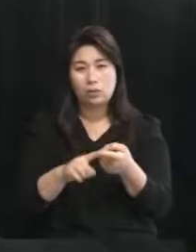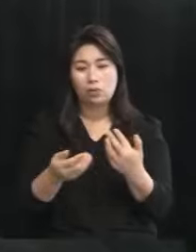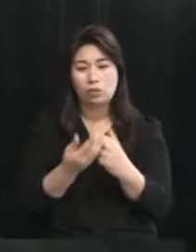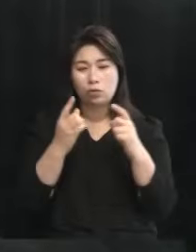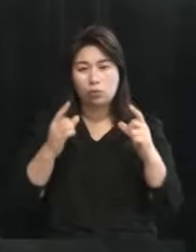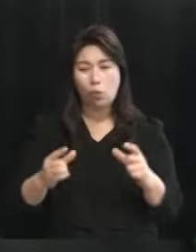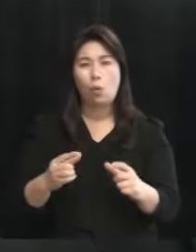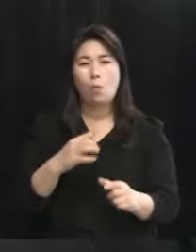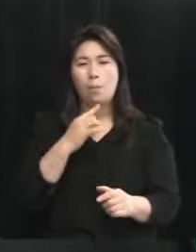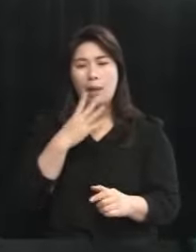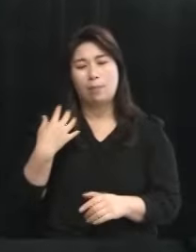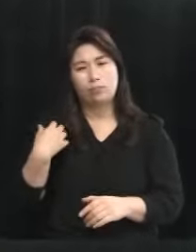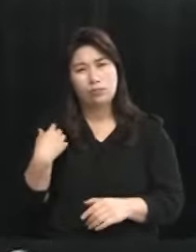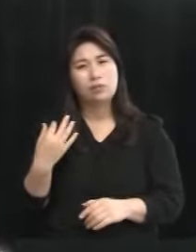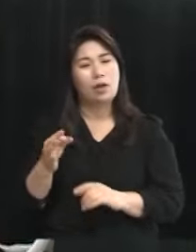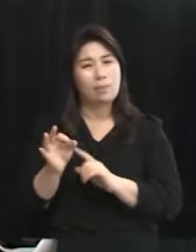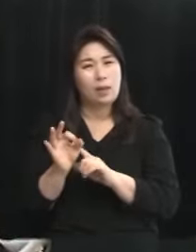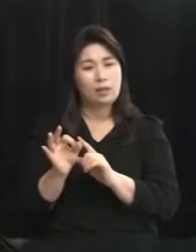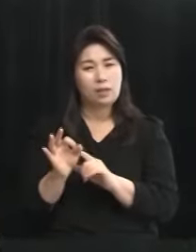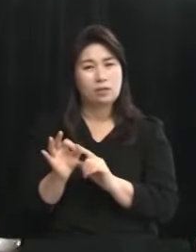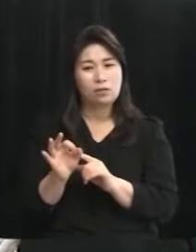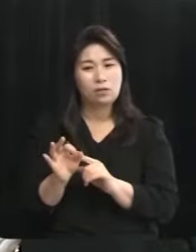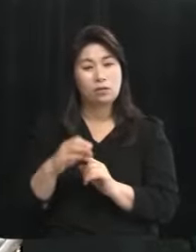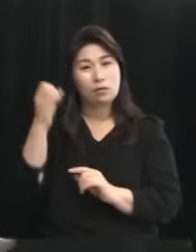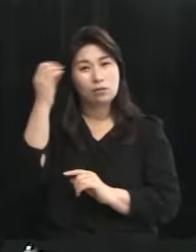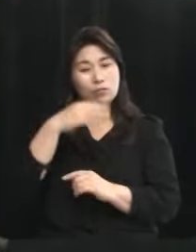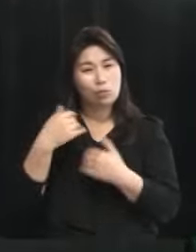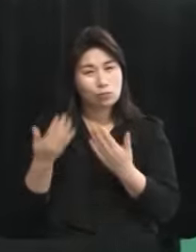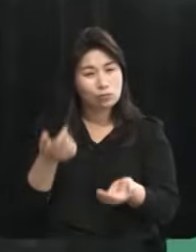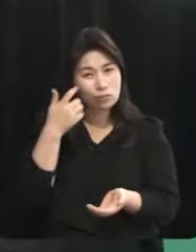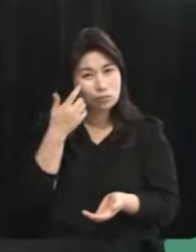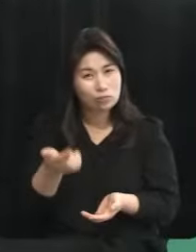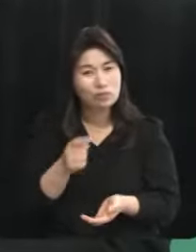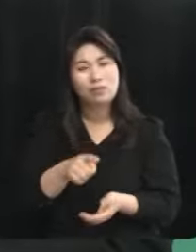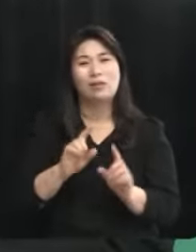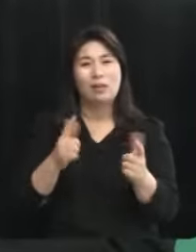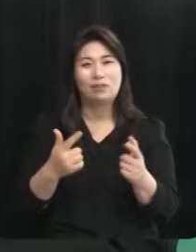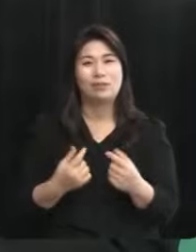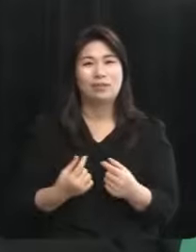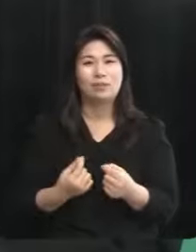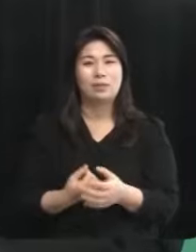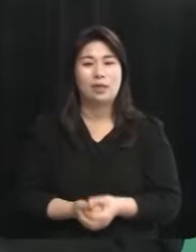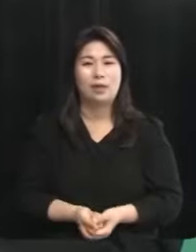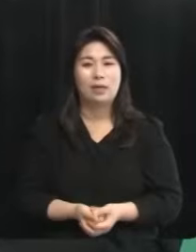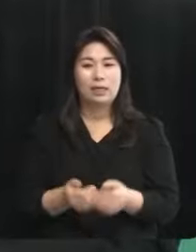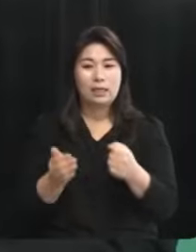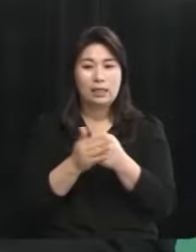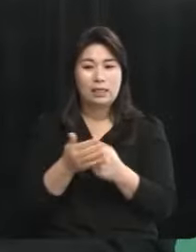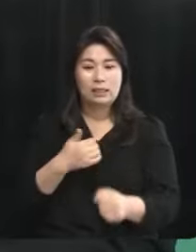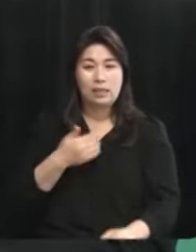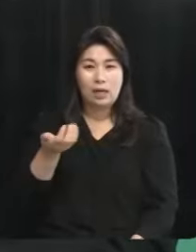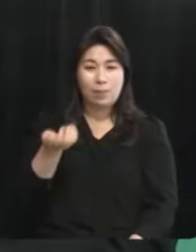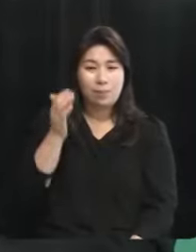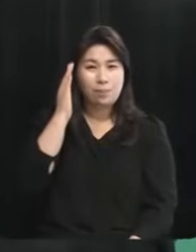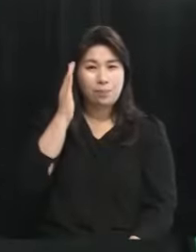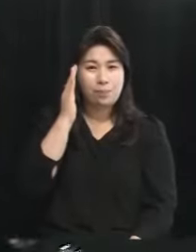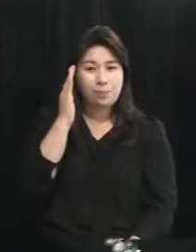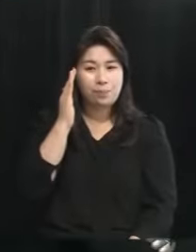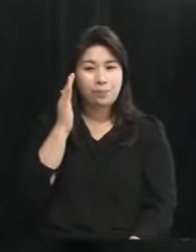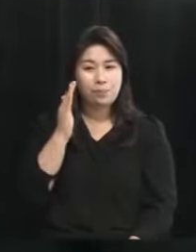부담을 그냥 두고 볼 것인가 그것은 저는 아니라고 생각을 합니다 그래서 아까 제가 말씀드렸던 것처럼